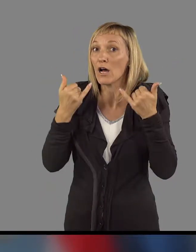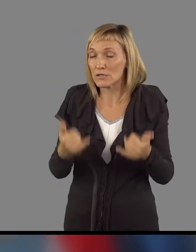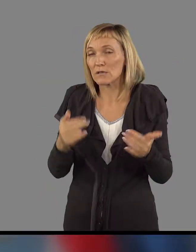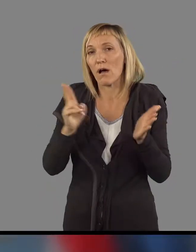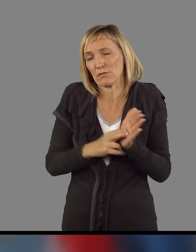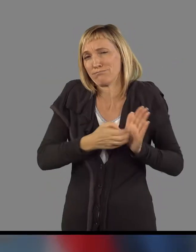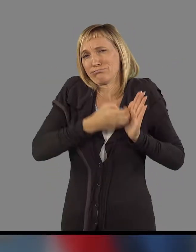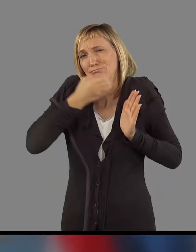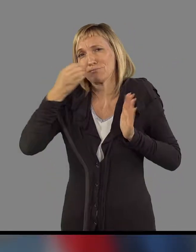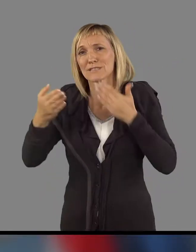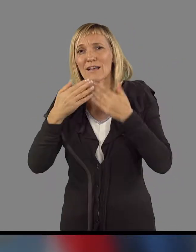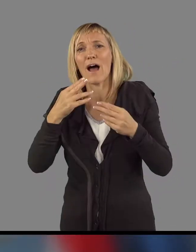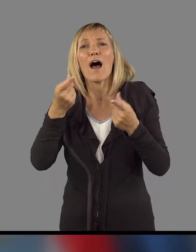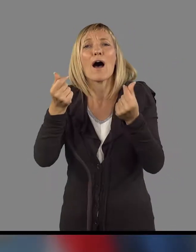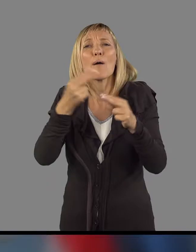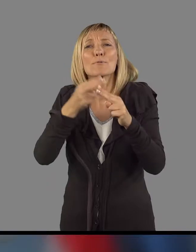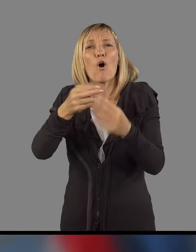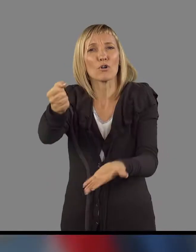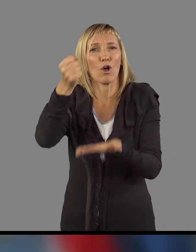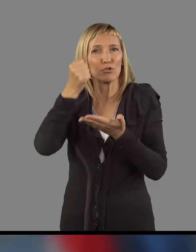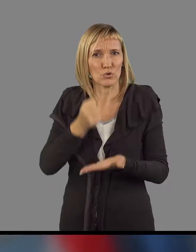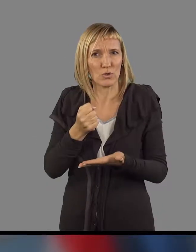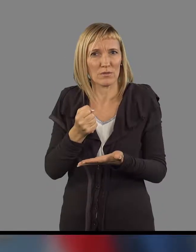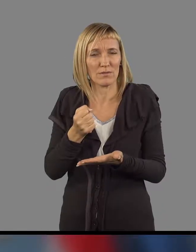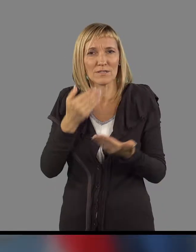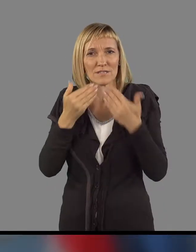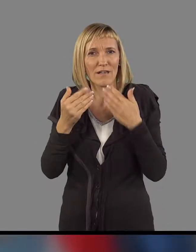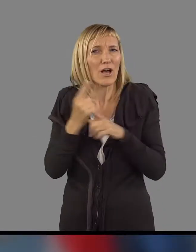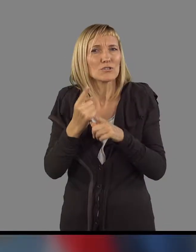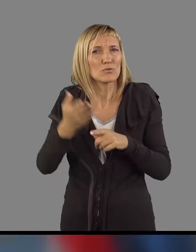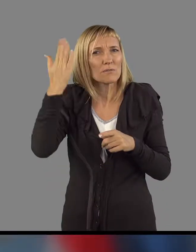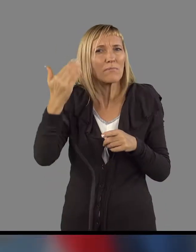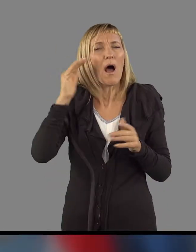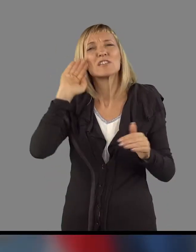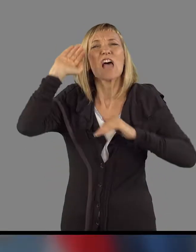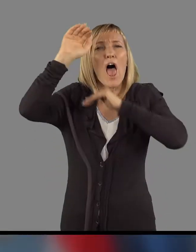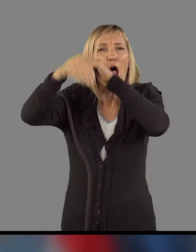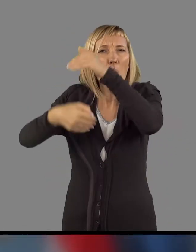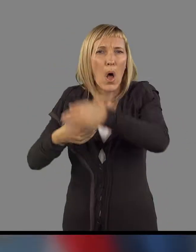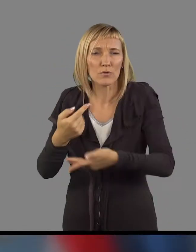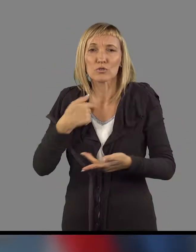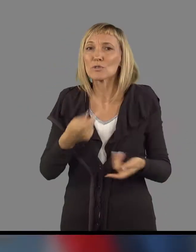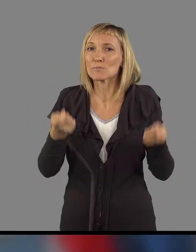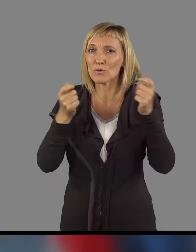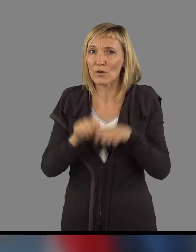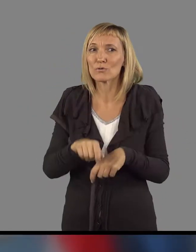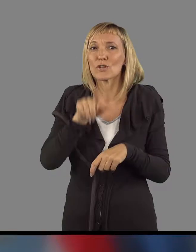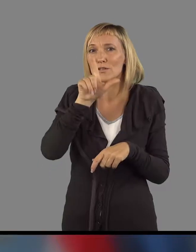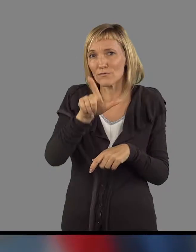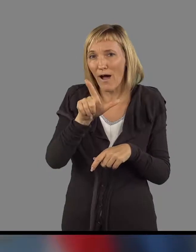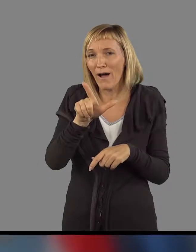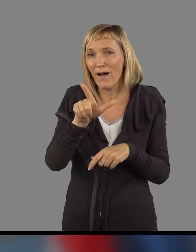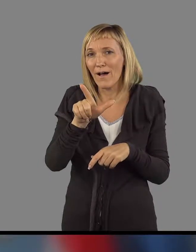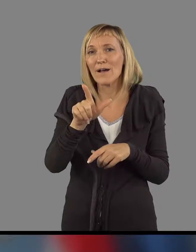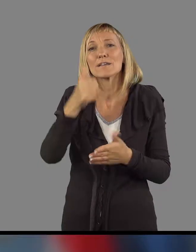Tokrat je bila daljša proračunska seja, je bila tudi kratka, se v preteklosti so bile cele noči. Mi smo zaključili ob dveh in